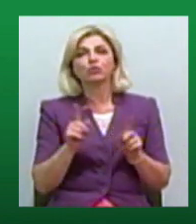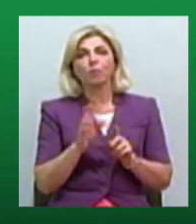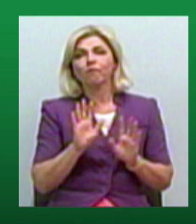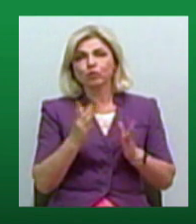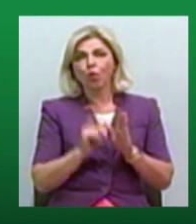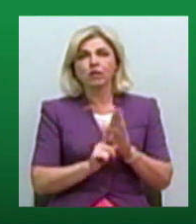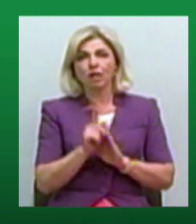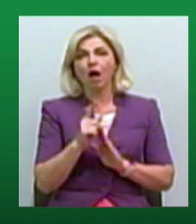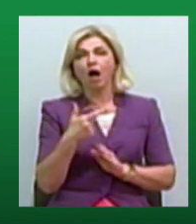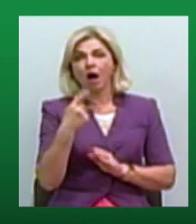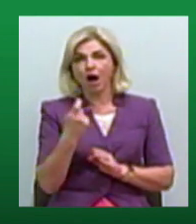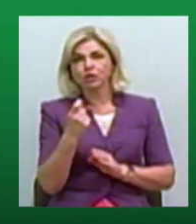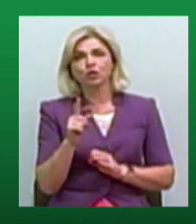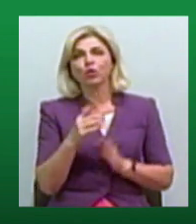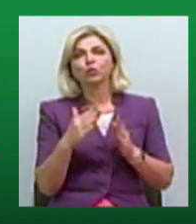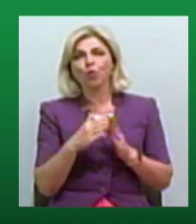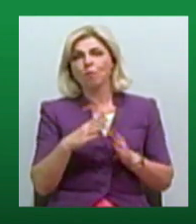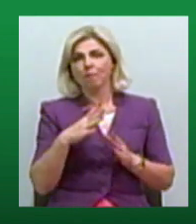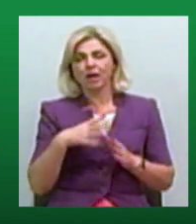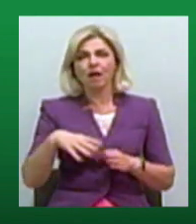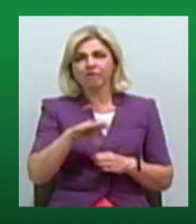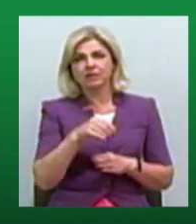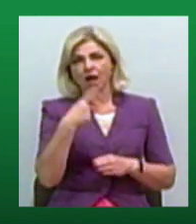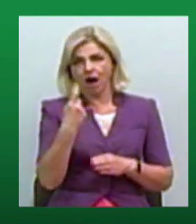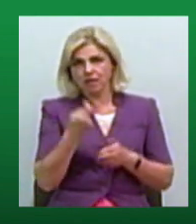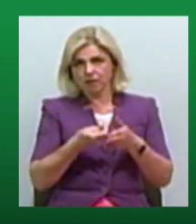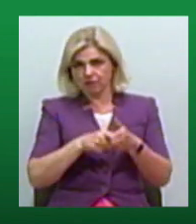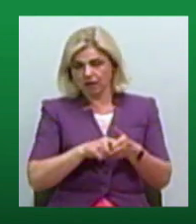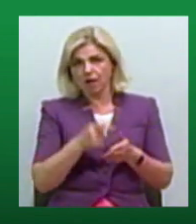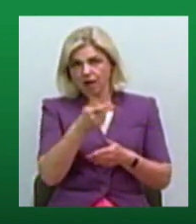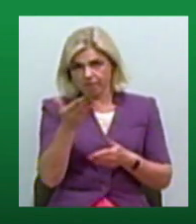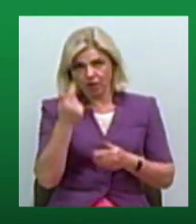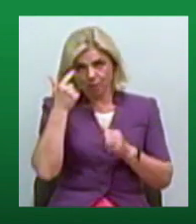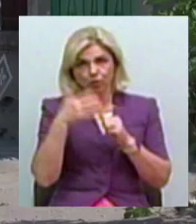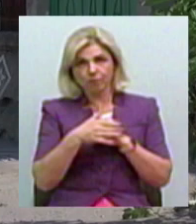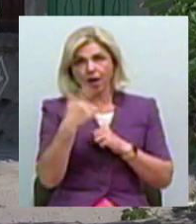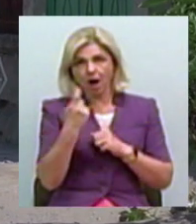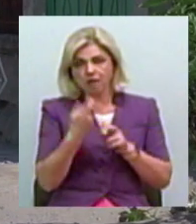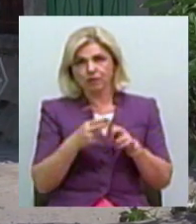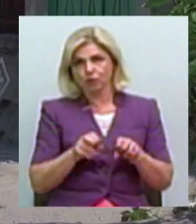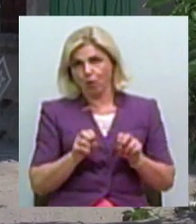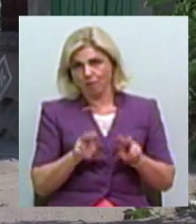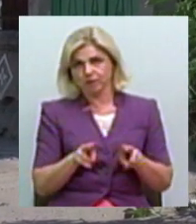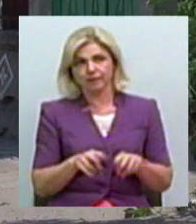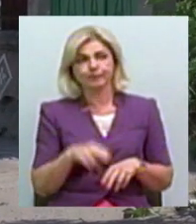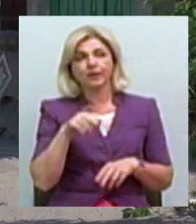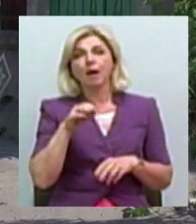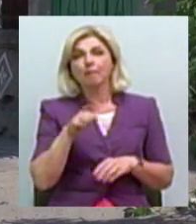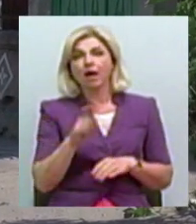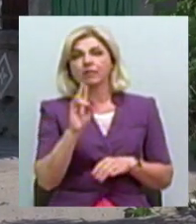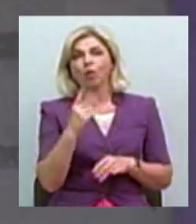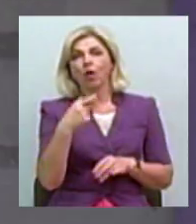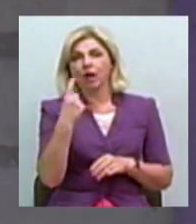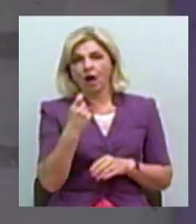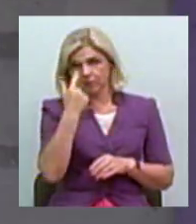запуску газу у домі не був відкритий жоден кран. Ви розумієте, що таке газ? Це вибухонебезпечна річ. Пат Миколаївгаз сьогодні повідомили